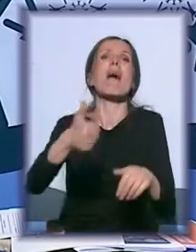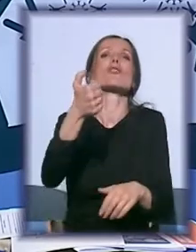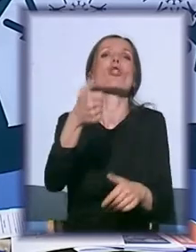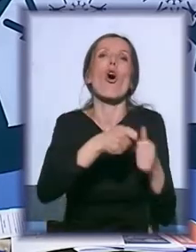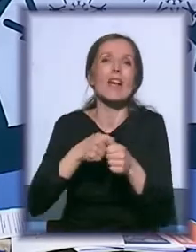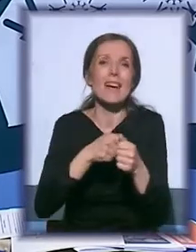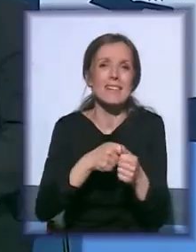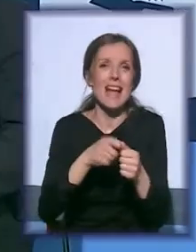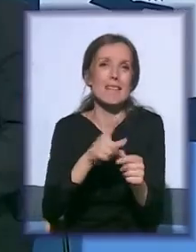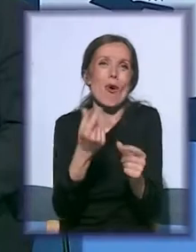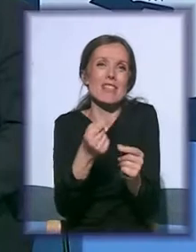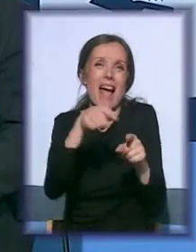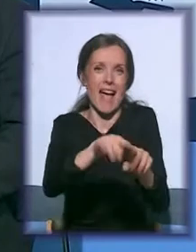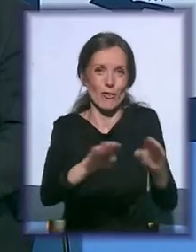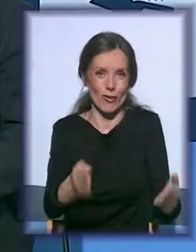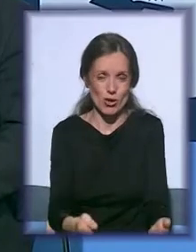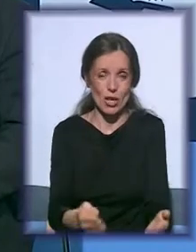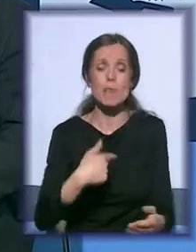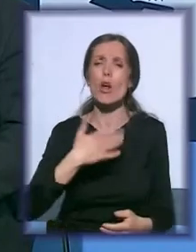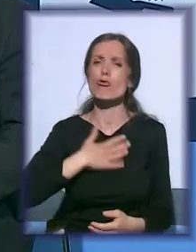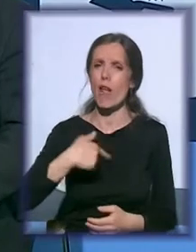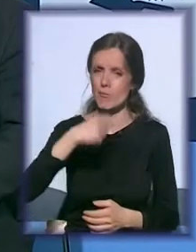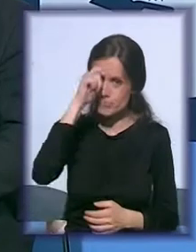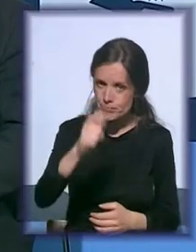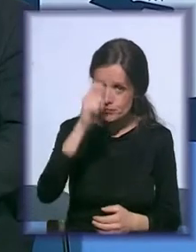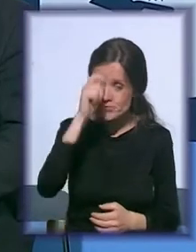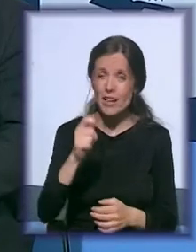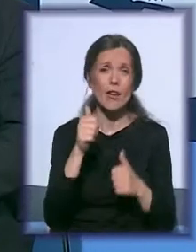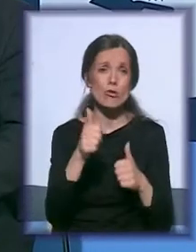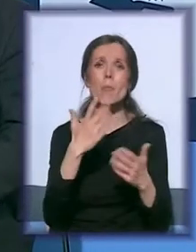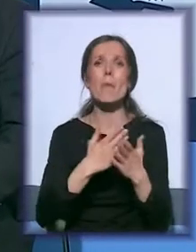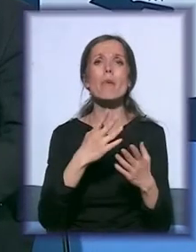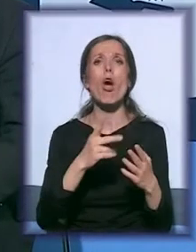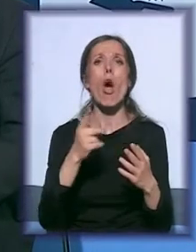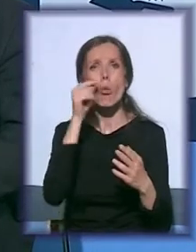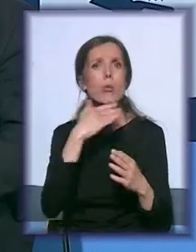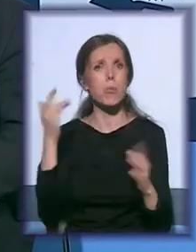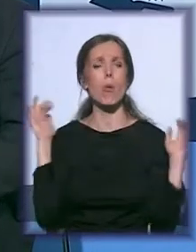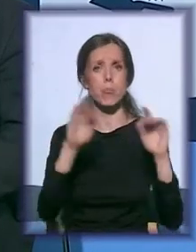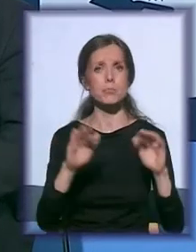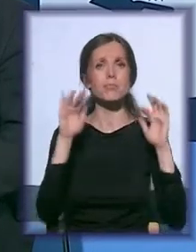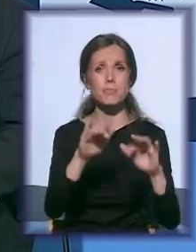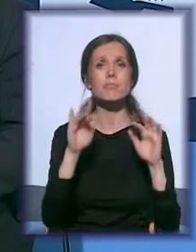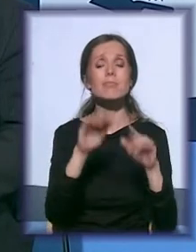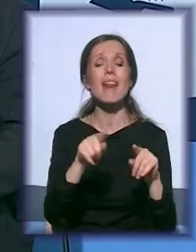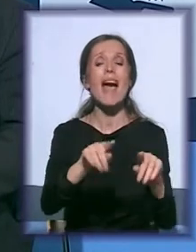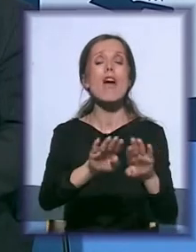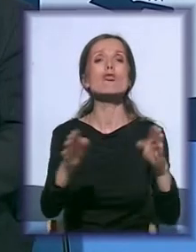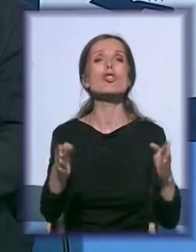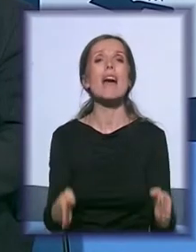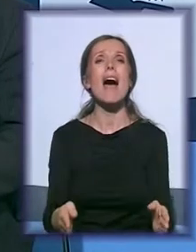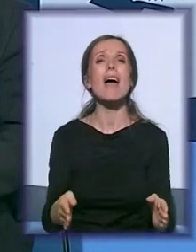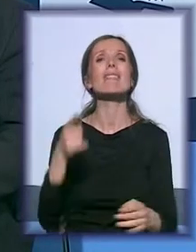pohvalim, na primer, jako je bilo dobro posećeno i puno je ljudi bilo na štandu